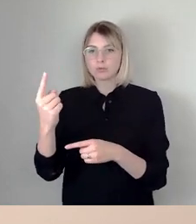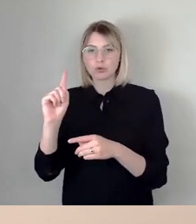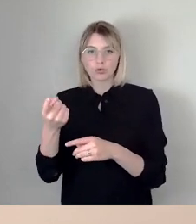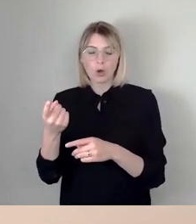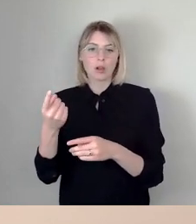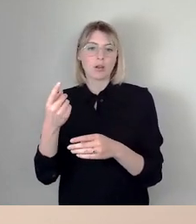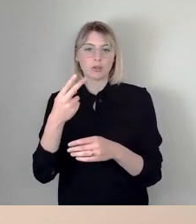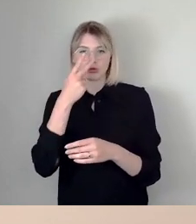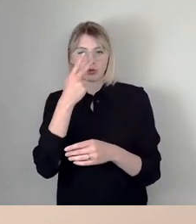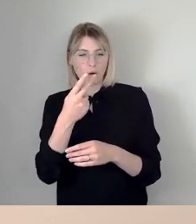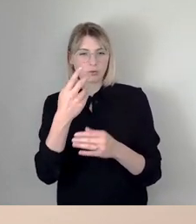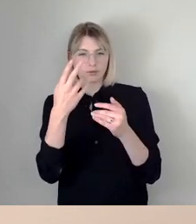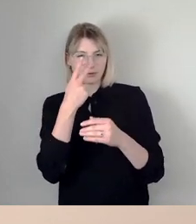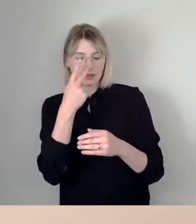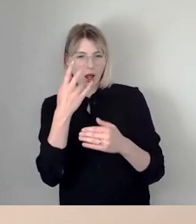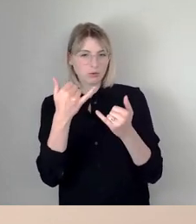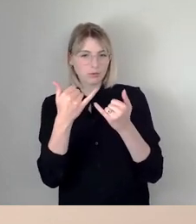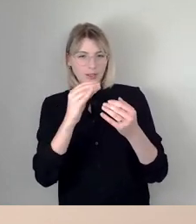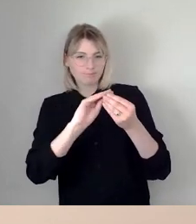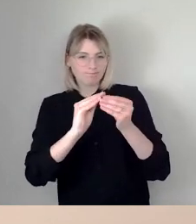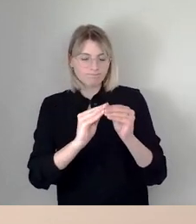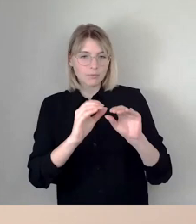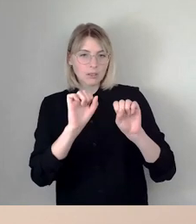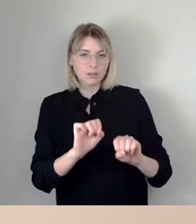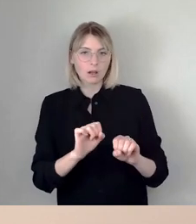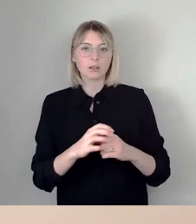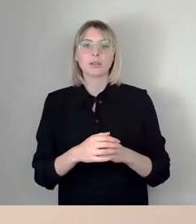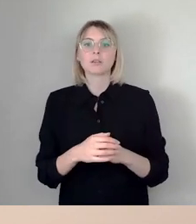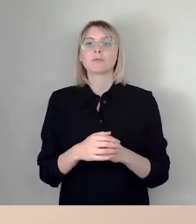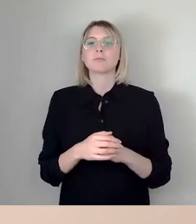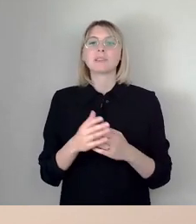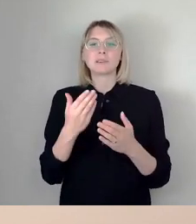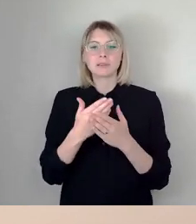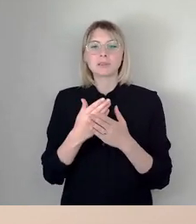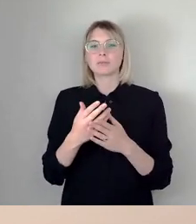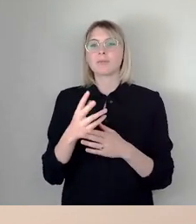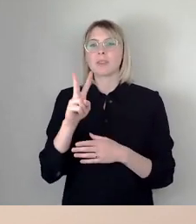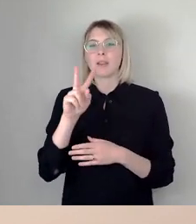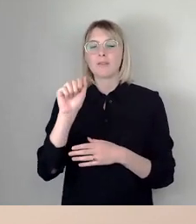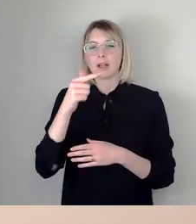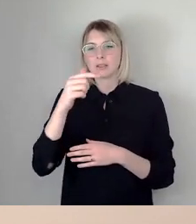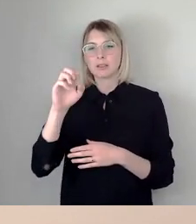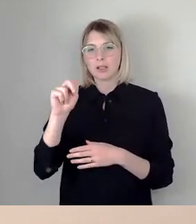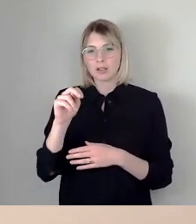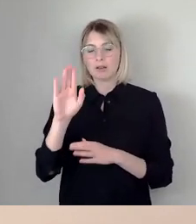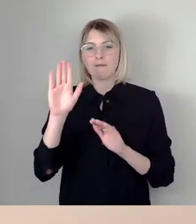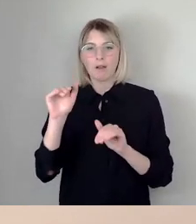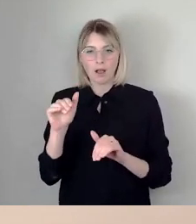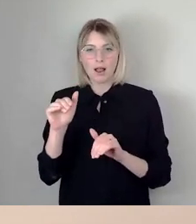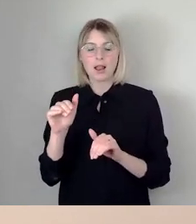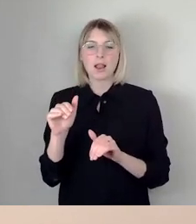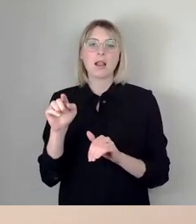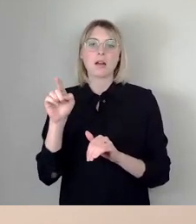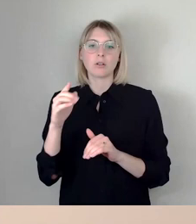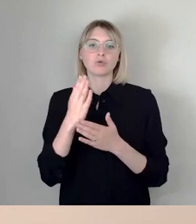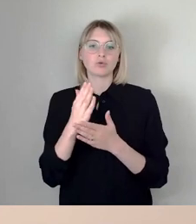Damit soll die Grundlage gegeben sein, mit der Vattenfall-Wasserkraft GmbH in Übernahmeverhandlungen